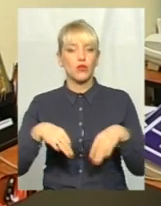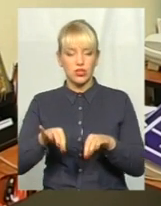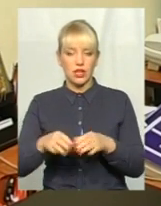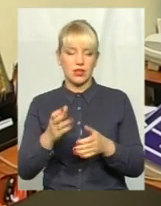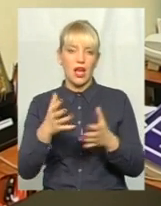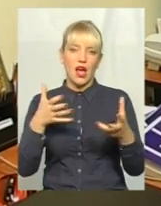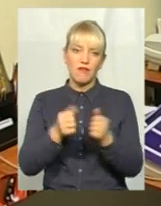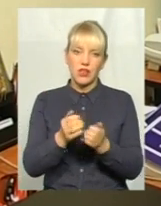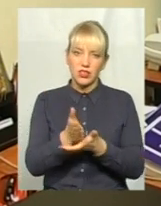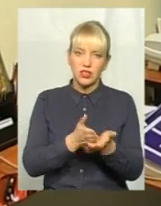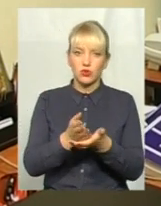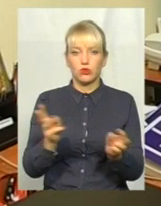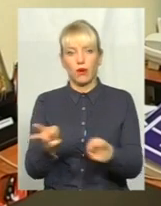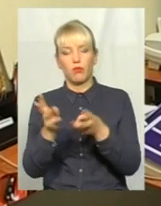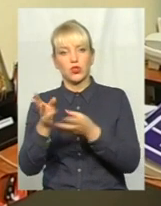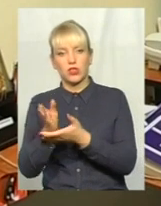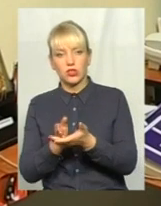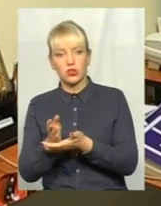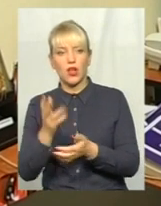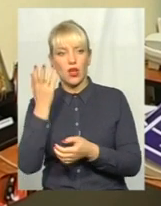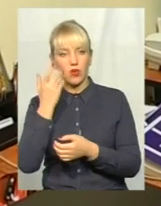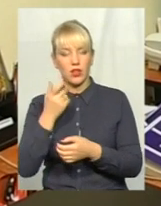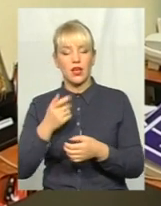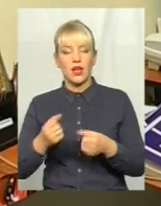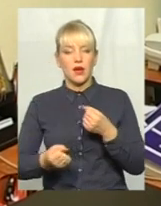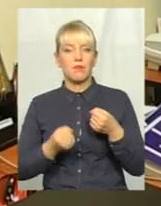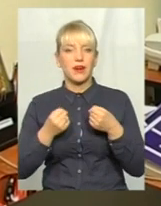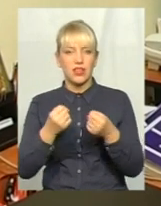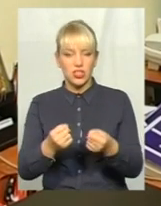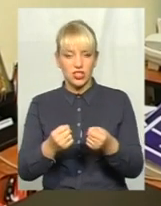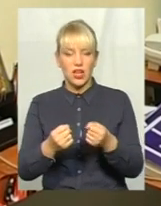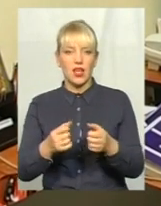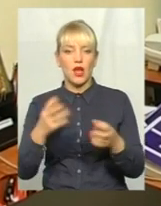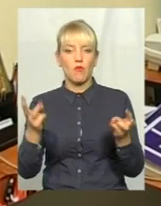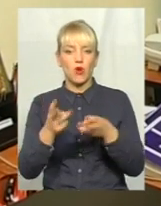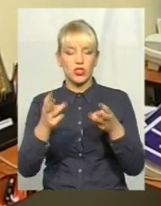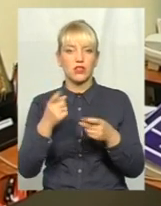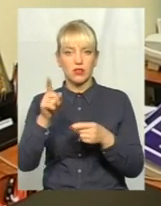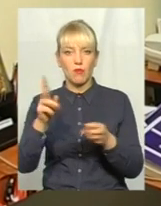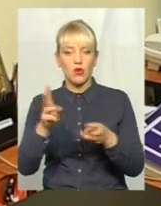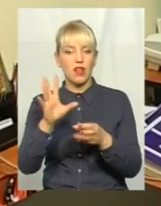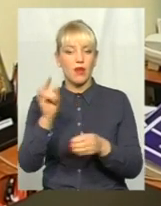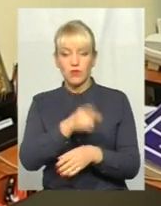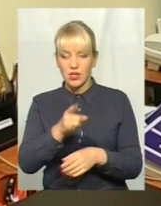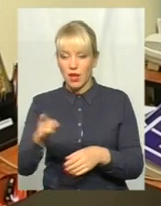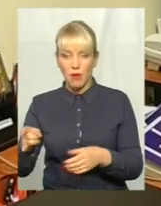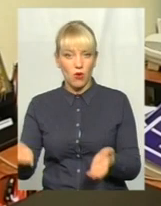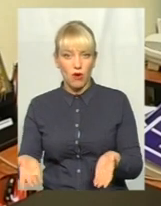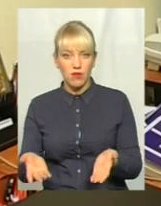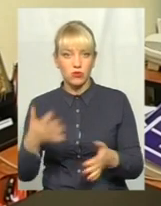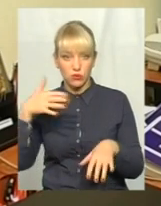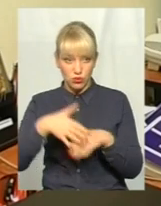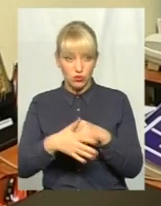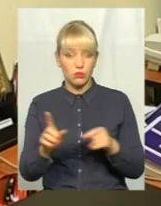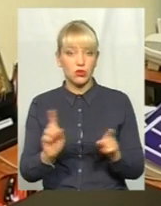аварійних, зокрема, пожежний, і коли приїжджає пожежник до 9-ї поверхівки, де пожежа, а там все запарковано, ну, зрозуміло, що, тобто,